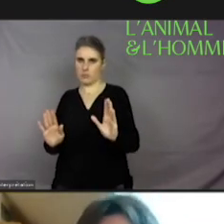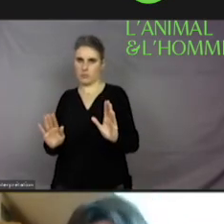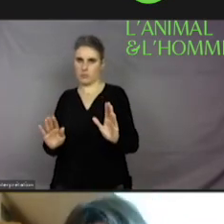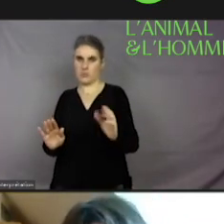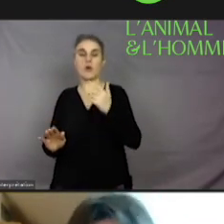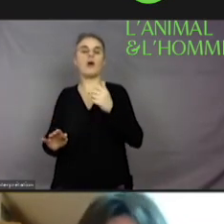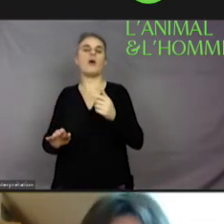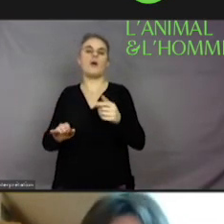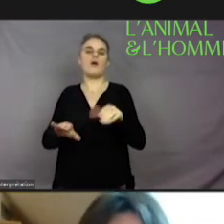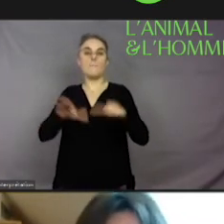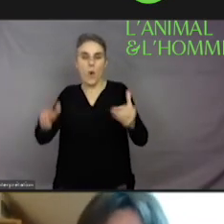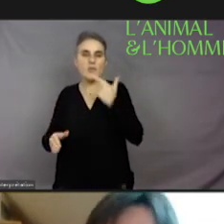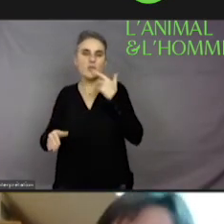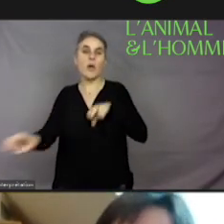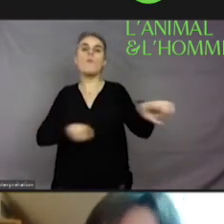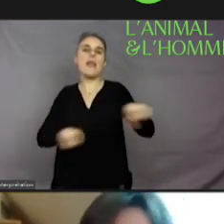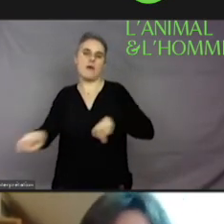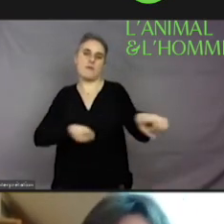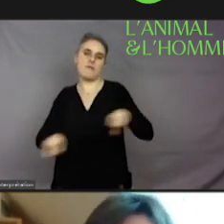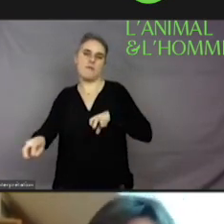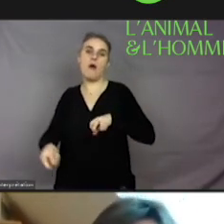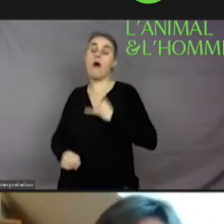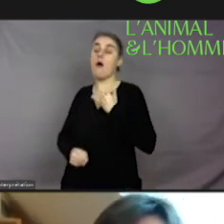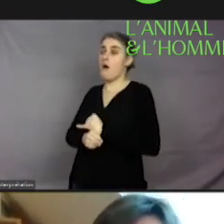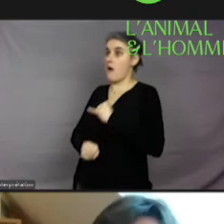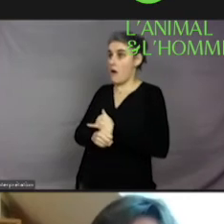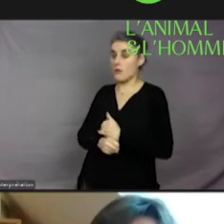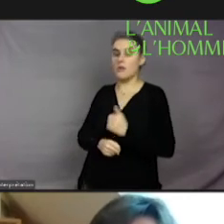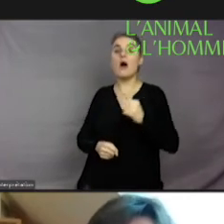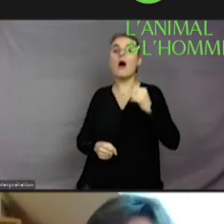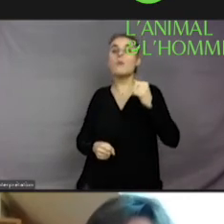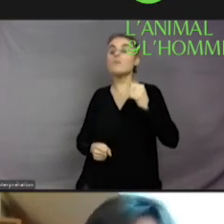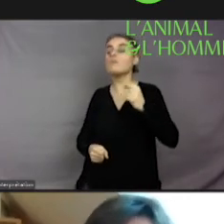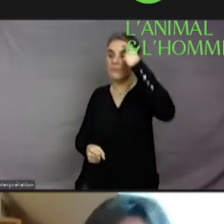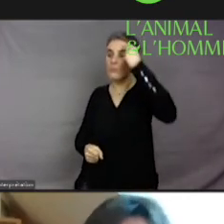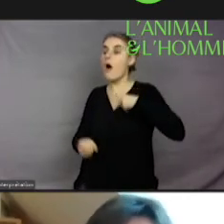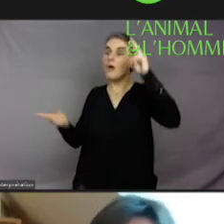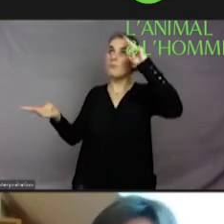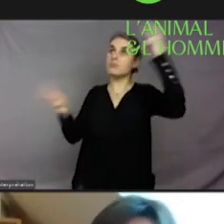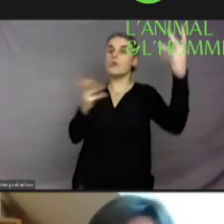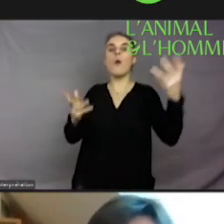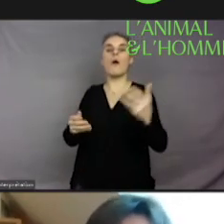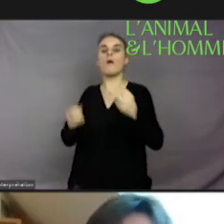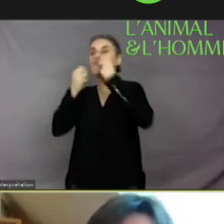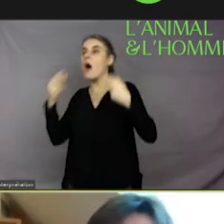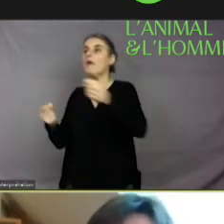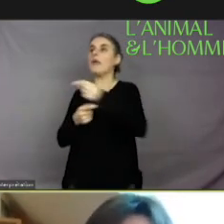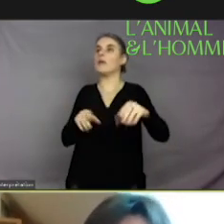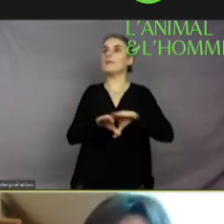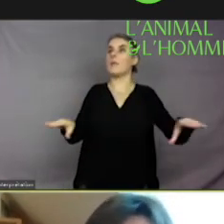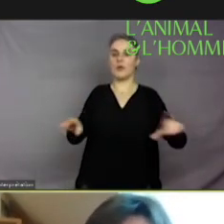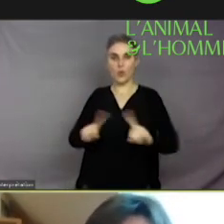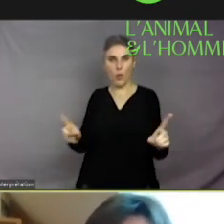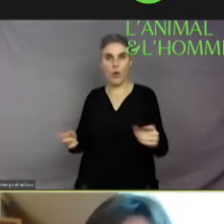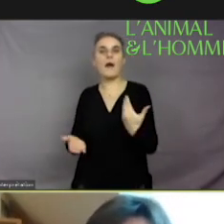on était tous persuadés que c'était considéré comme une table et qu'à partir du moment où ce n'était plus le cas, c'était merveilleux, on allait sauver les animaux. En fait, vous nous expliquez